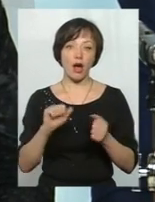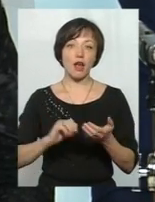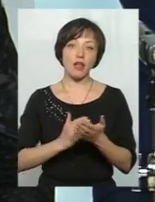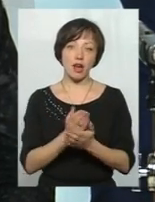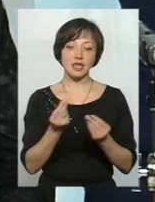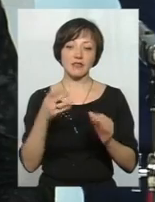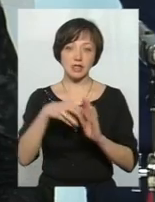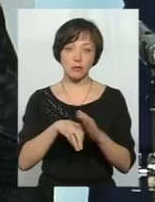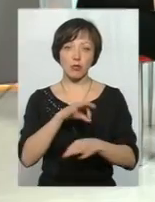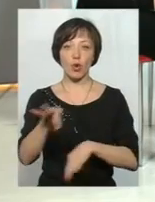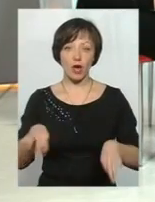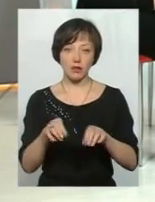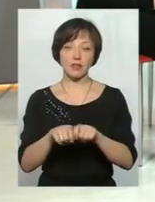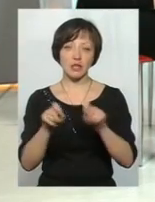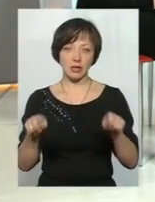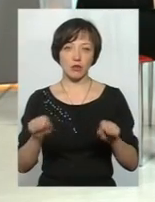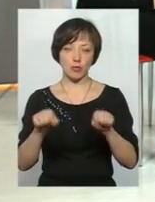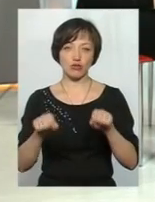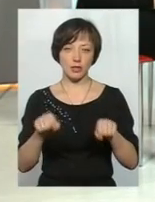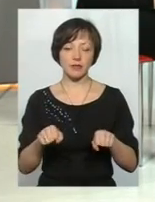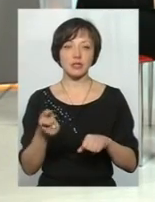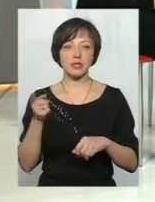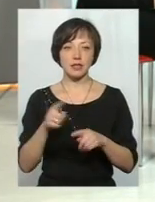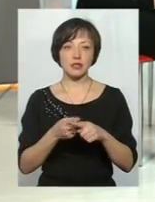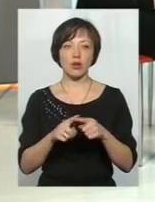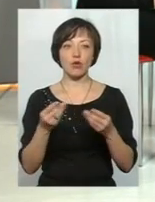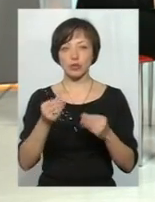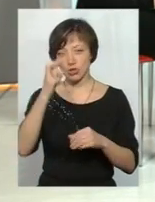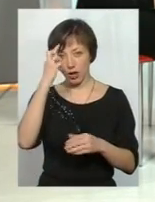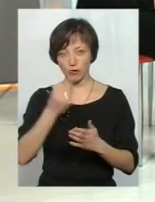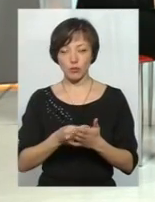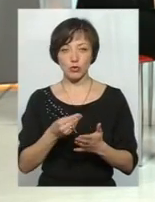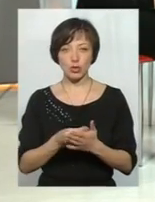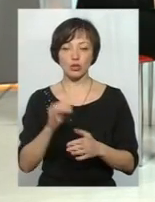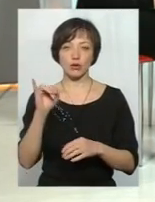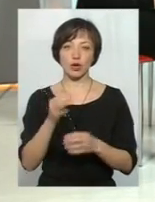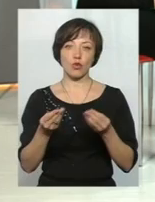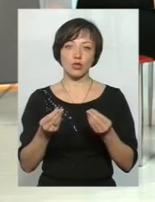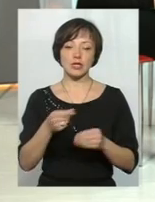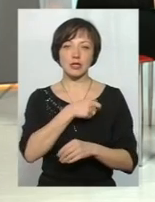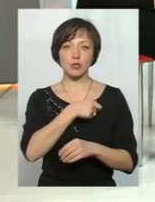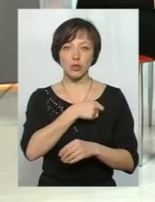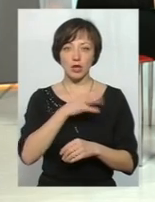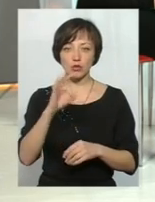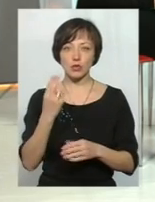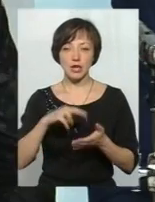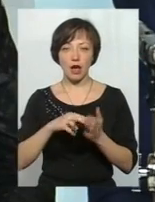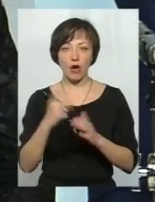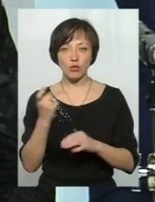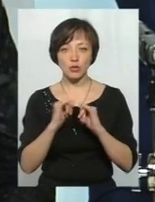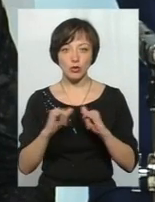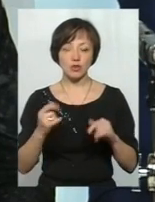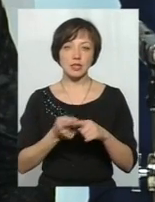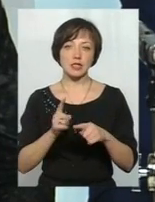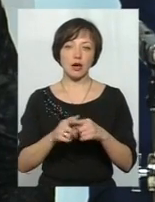інвестиційний проєкт саме і відкриє цю можливість. Тобто це кошти і державного бюджету, і кошти депутатів на соціальний і економічний розвиток,